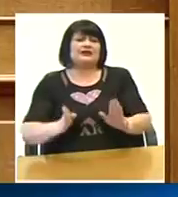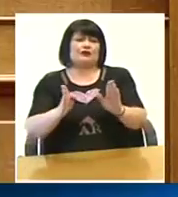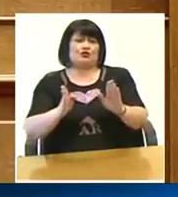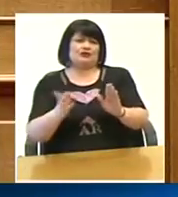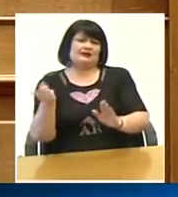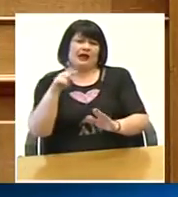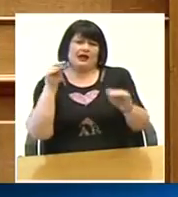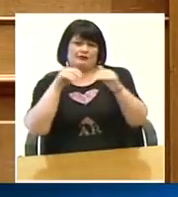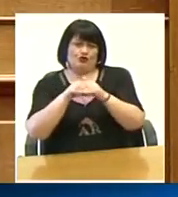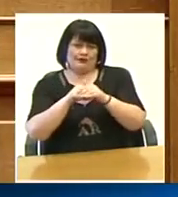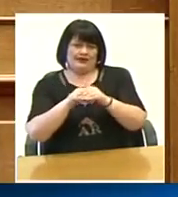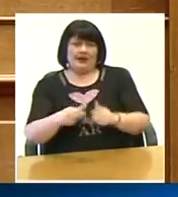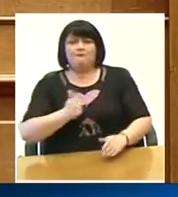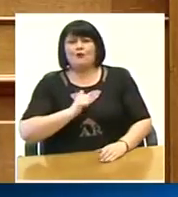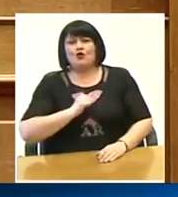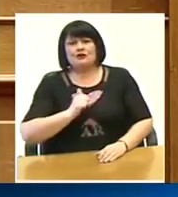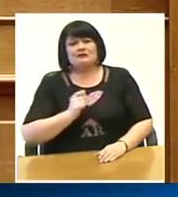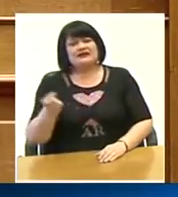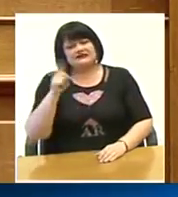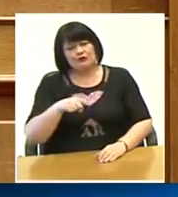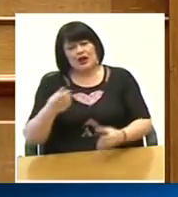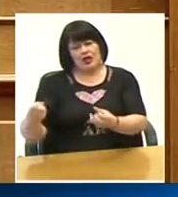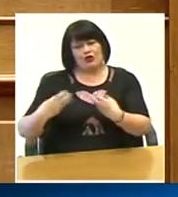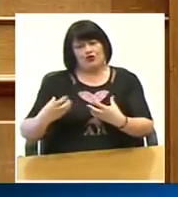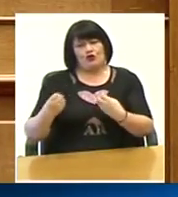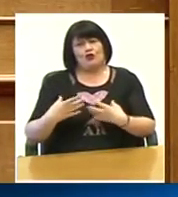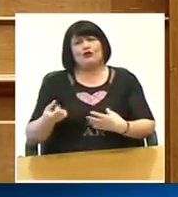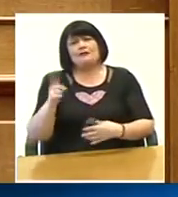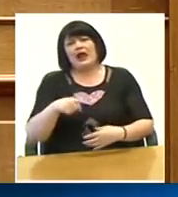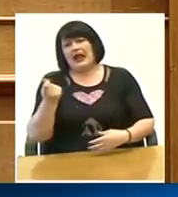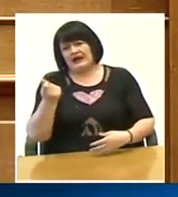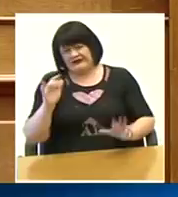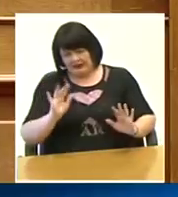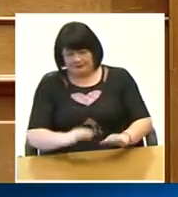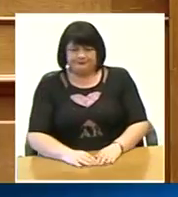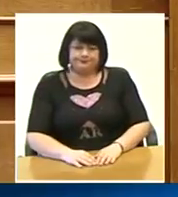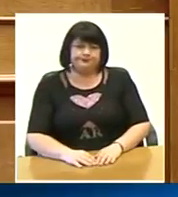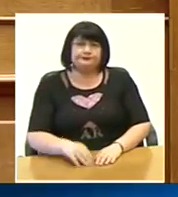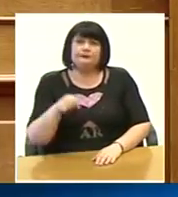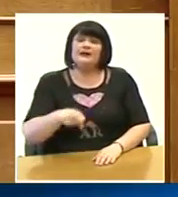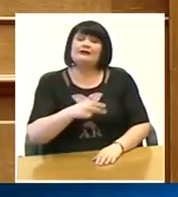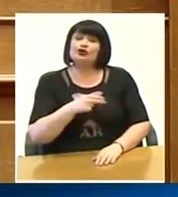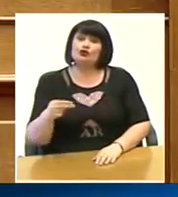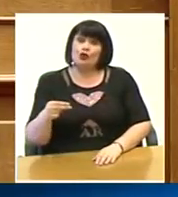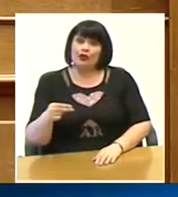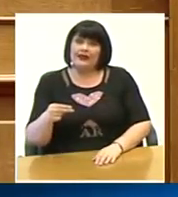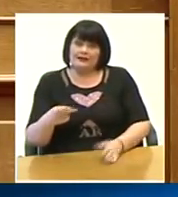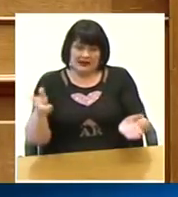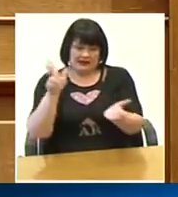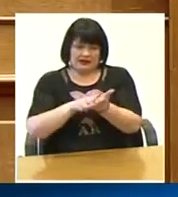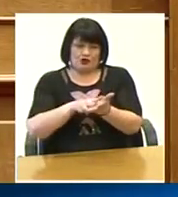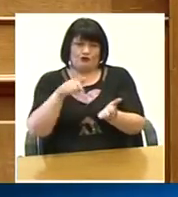είτε από δικά μας χρήματα, είτε από τα χρήματα της δωρεάς. Αυτή λοιπόν, αυτό το πράγμα, καταρχήν κυρώνουμε